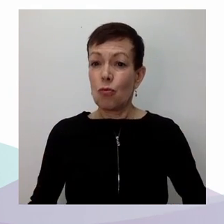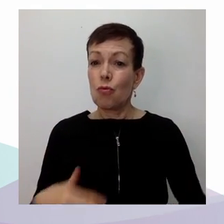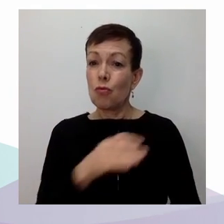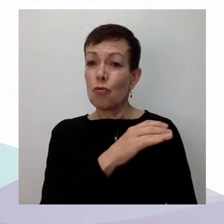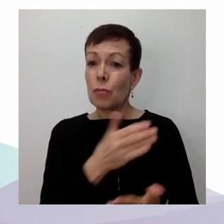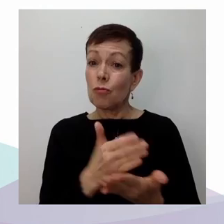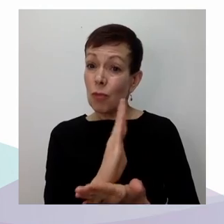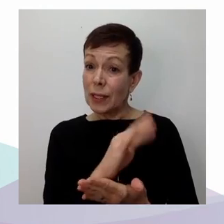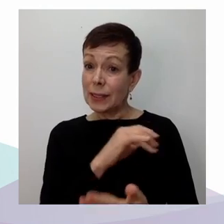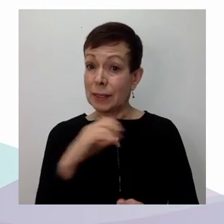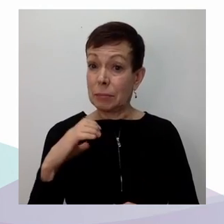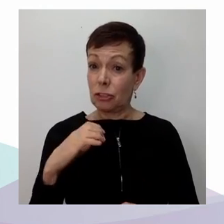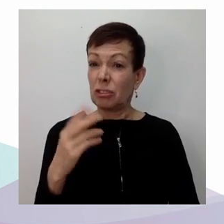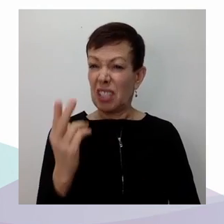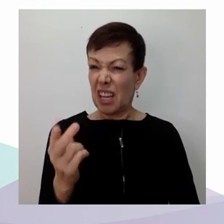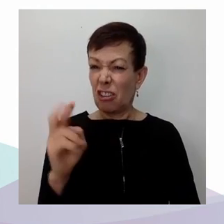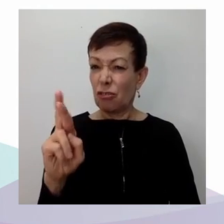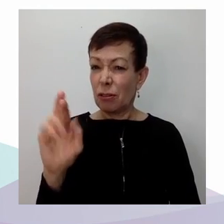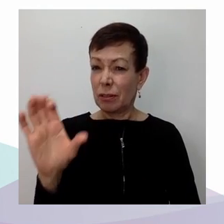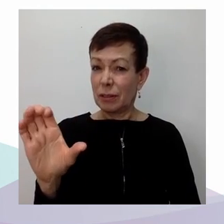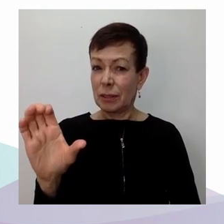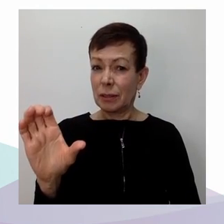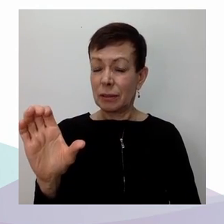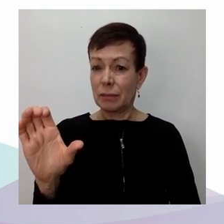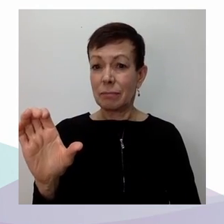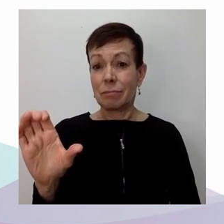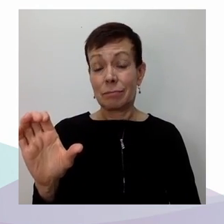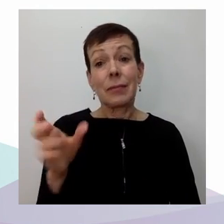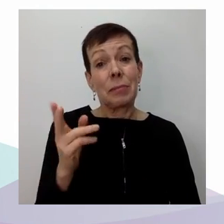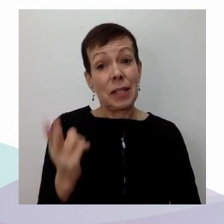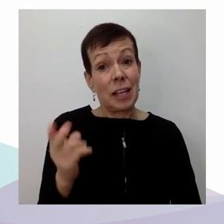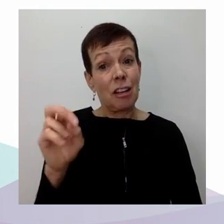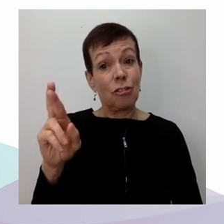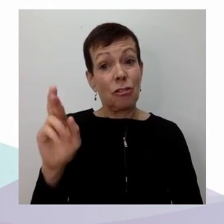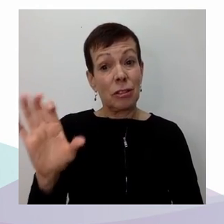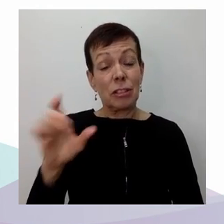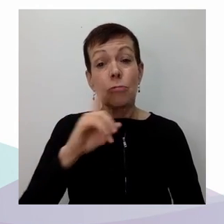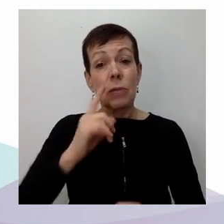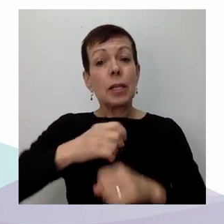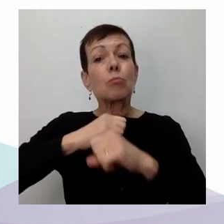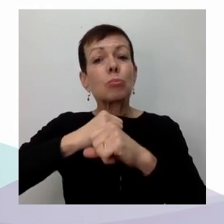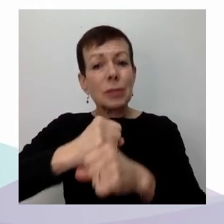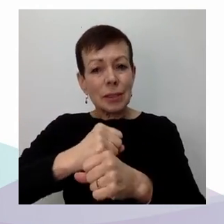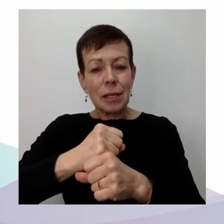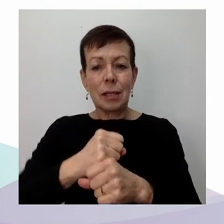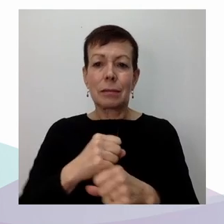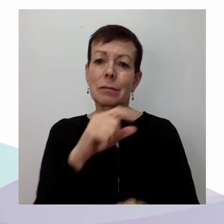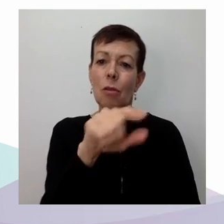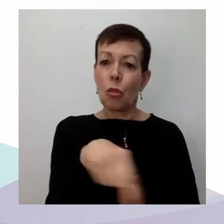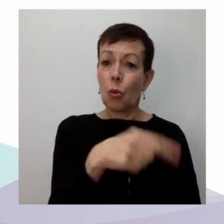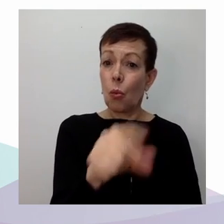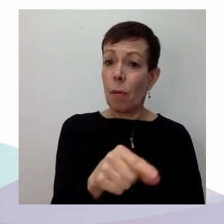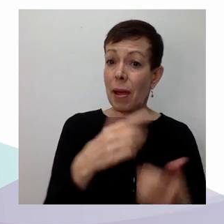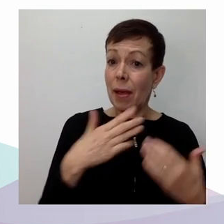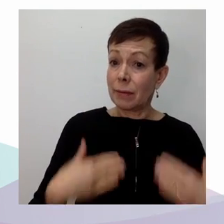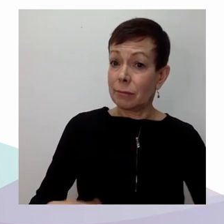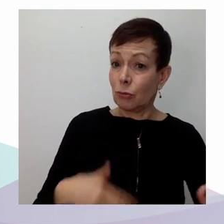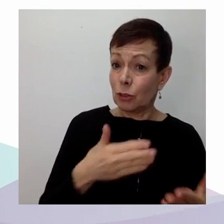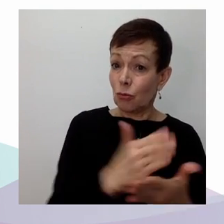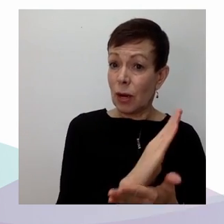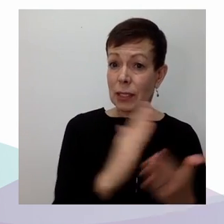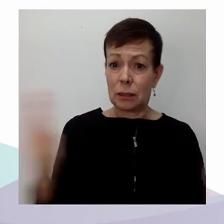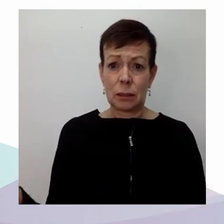de la Charte québécoise sont traitées au même niveau que les revendications des organisations non gouvernementales.